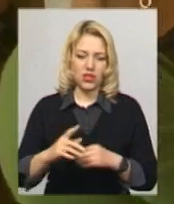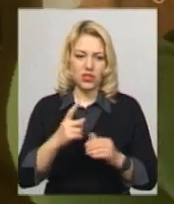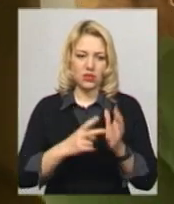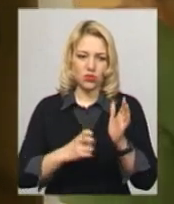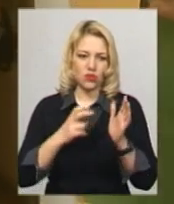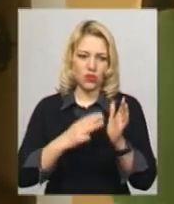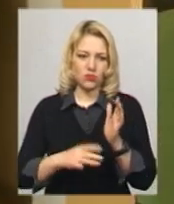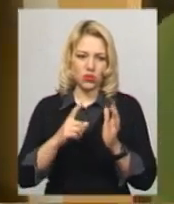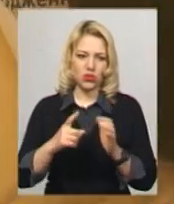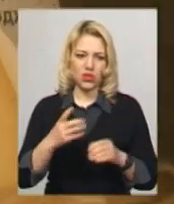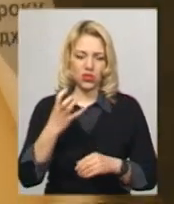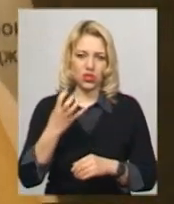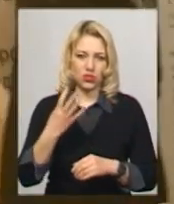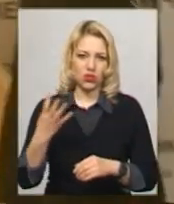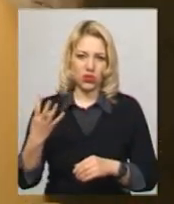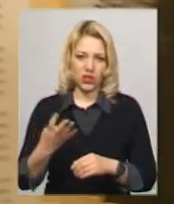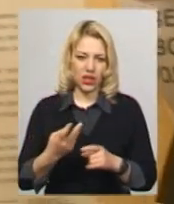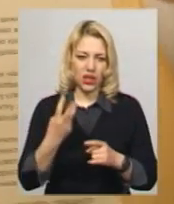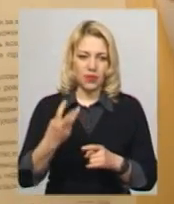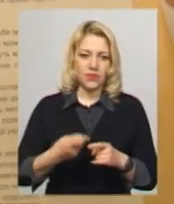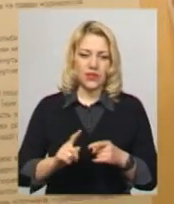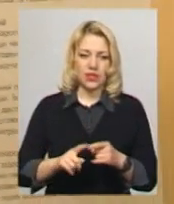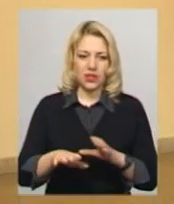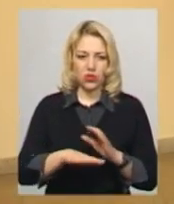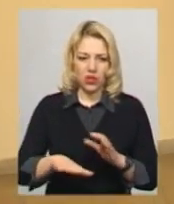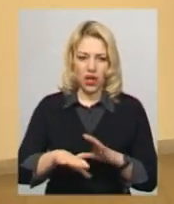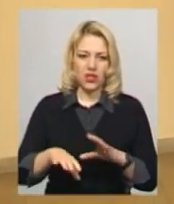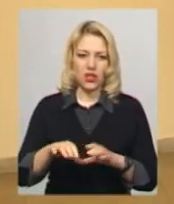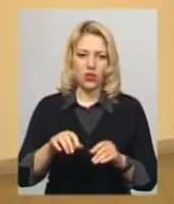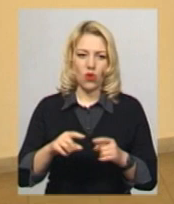-443 територіального виборчого округу номер 188.